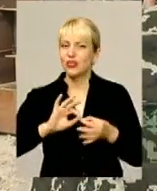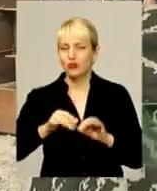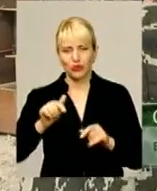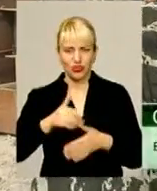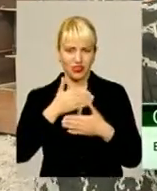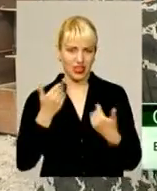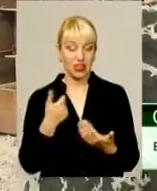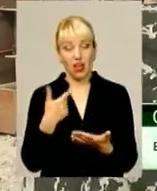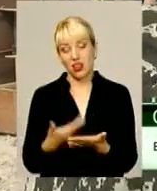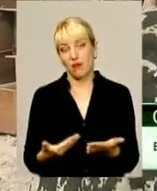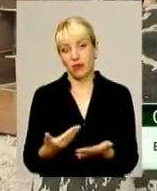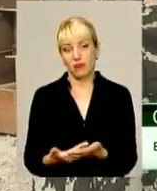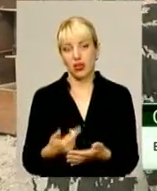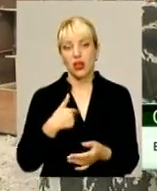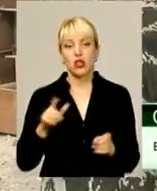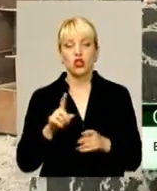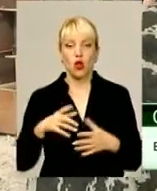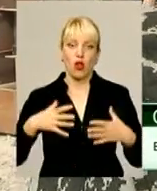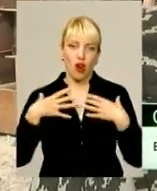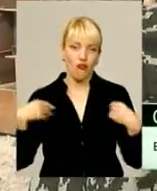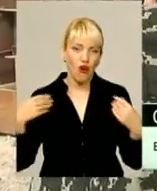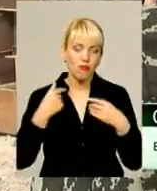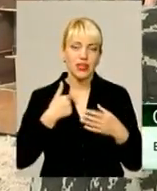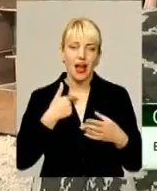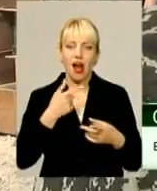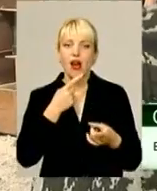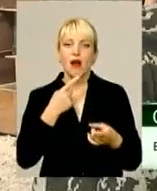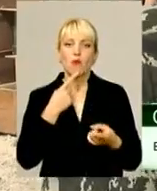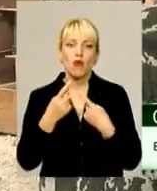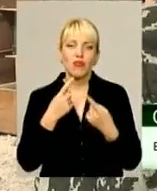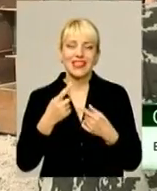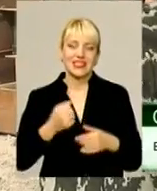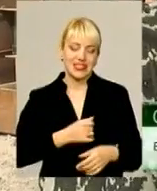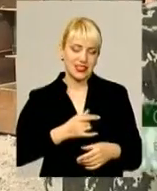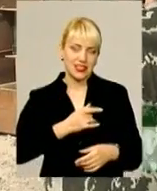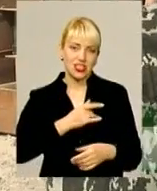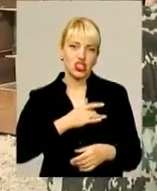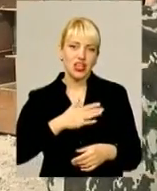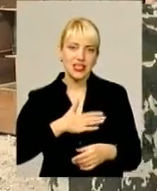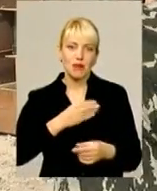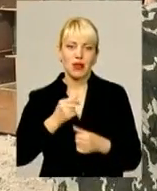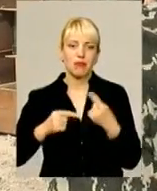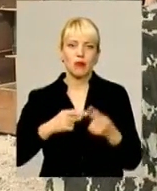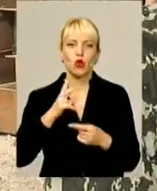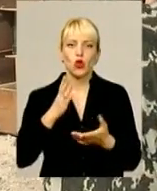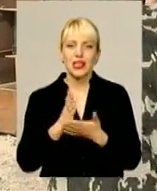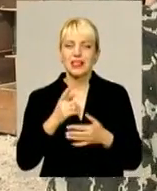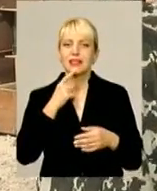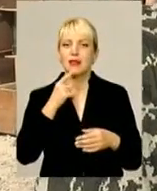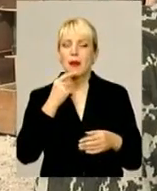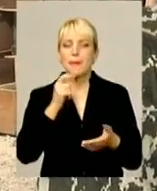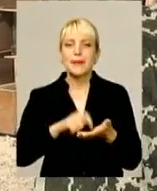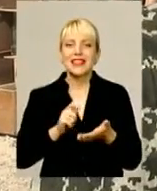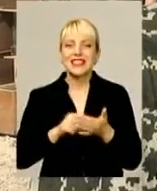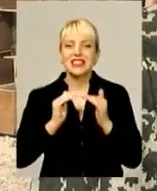відставляє. Я, допустимо, по львам договорився з частними підприємниками, які мають птицефабрики, бойні, от